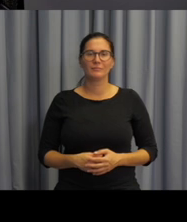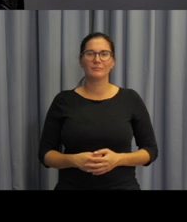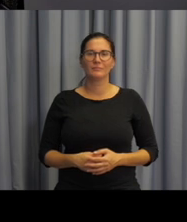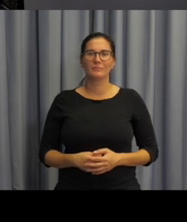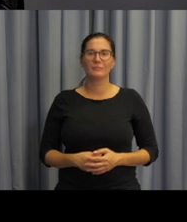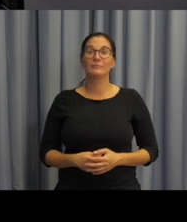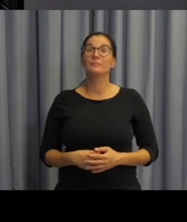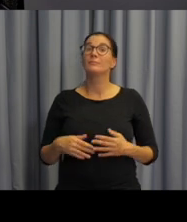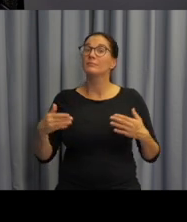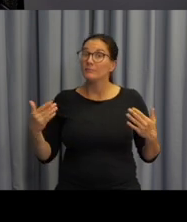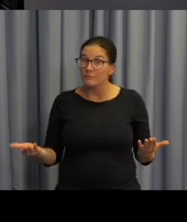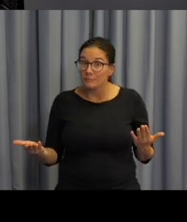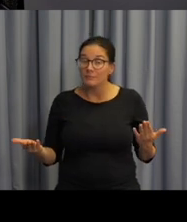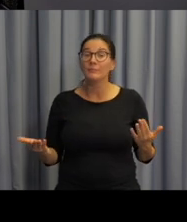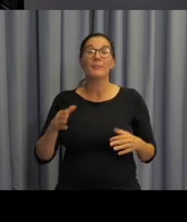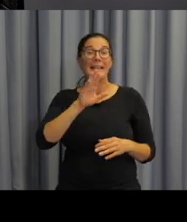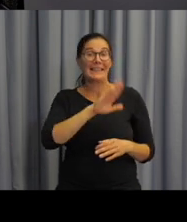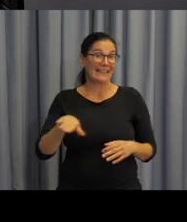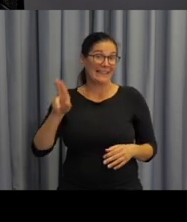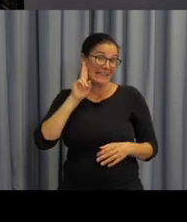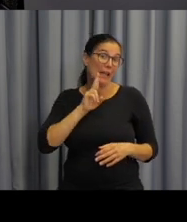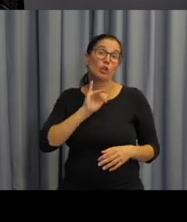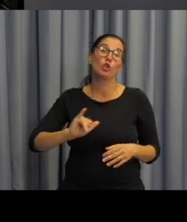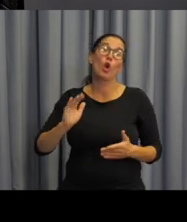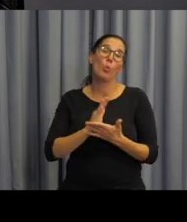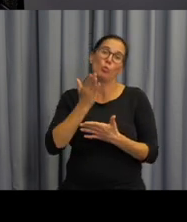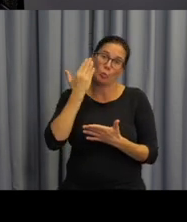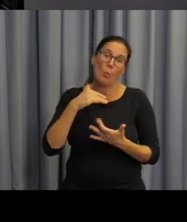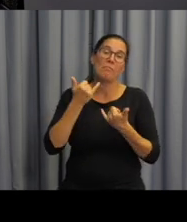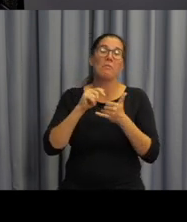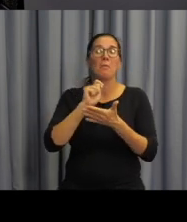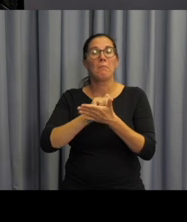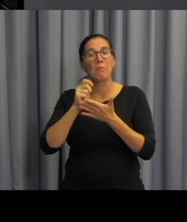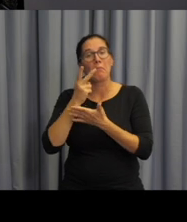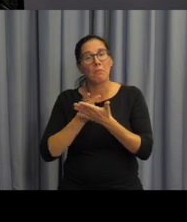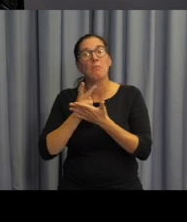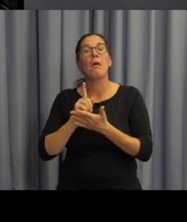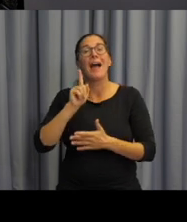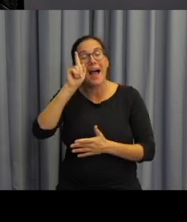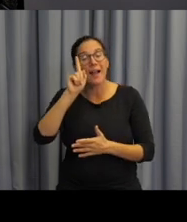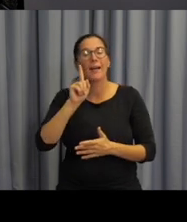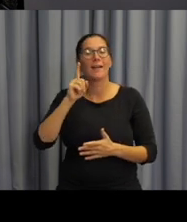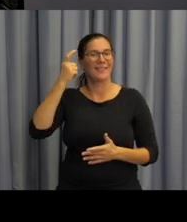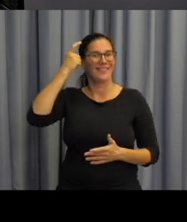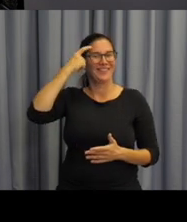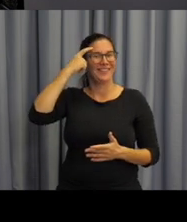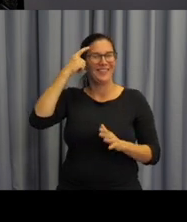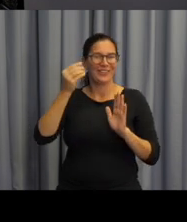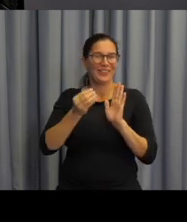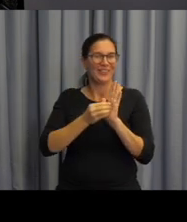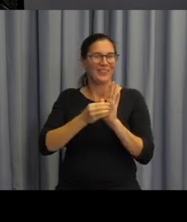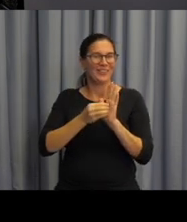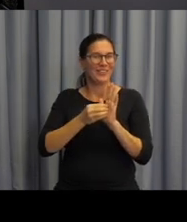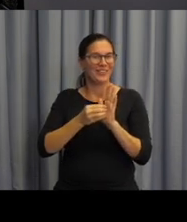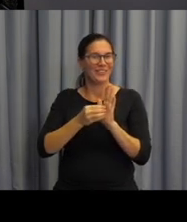A když už naše neslyšící děti umí trošku psát a číst, ale kognitivně ještě nejsou zralé na to,